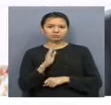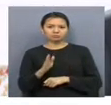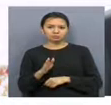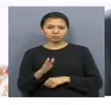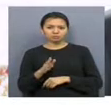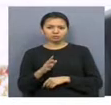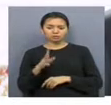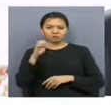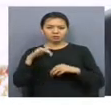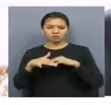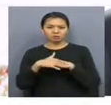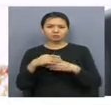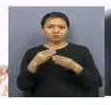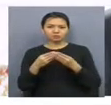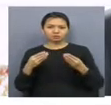тапсырма олған түсін.